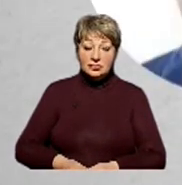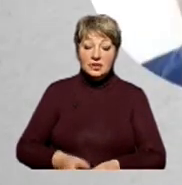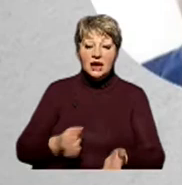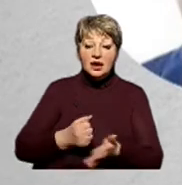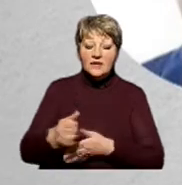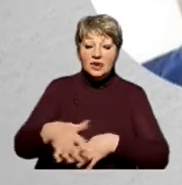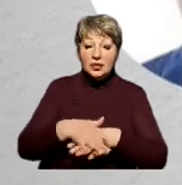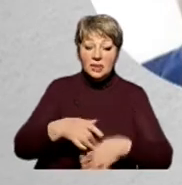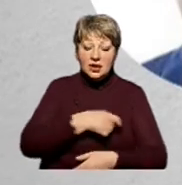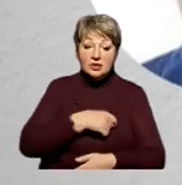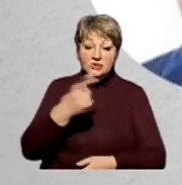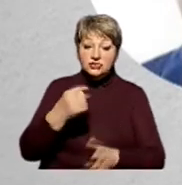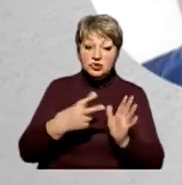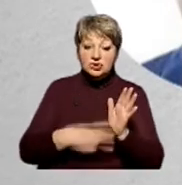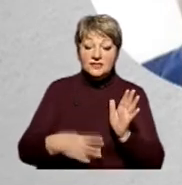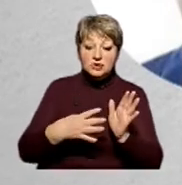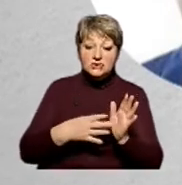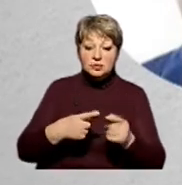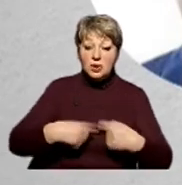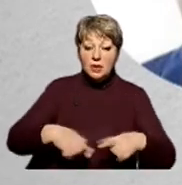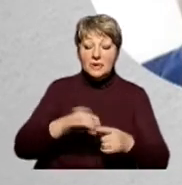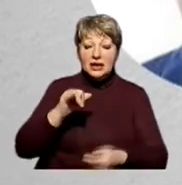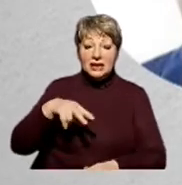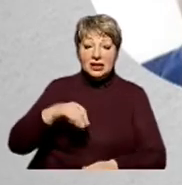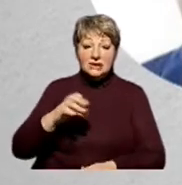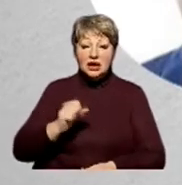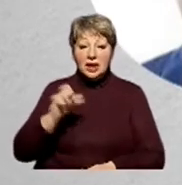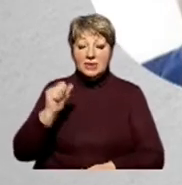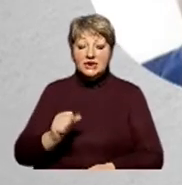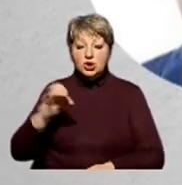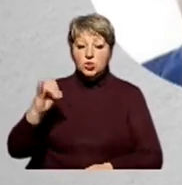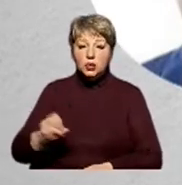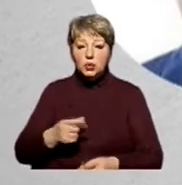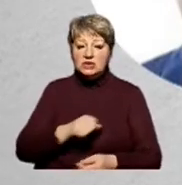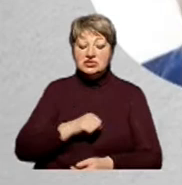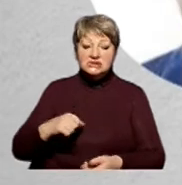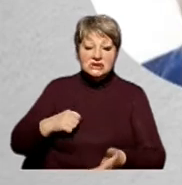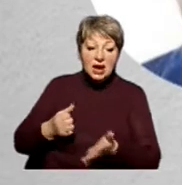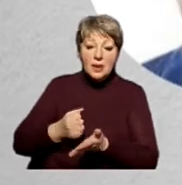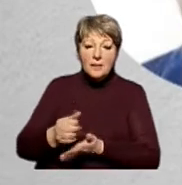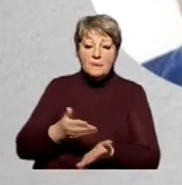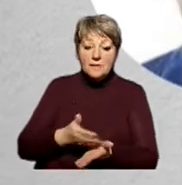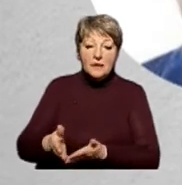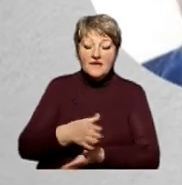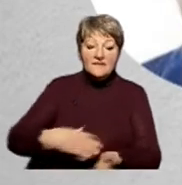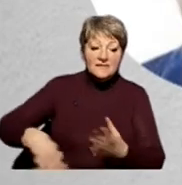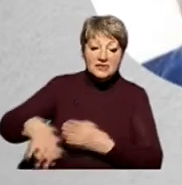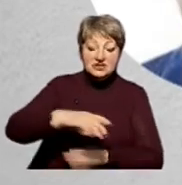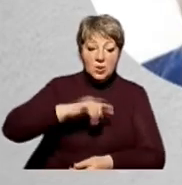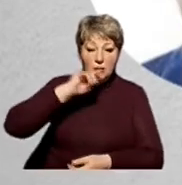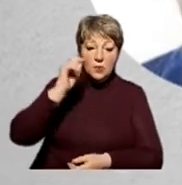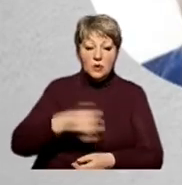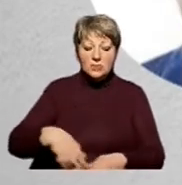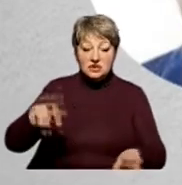Кандидат народні депутати по 197 округу Іллєнко Андрій Юрійович. Суб'єкт висування. Політична партія «Всеукраїнське об'єднання